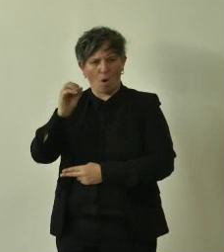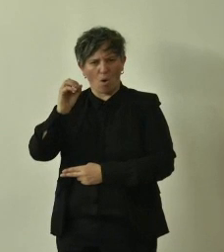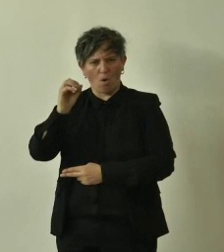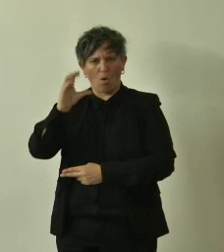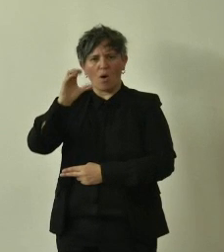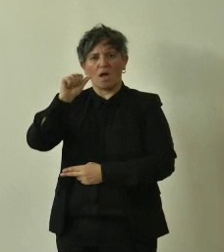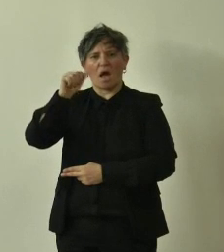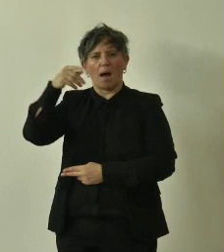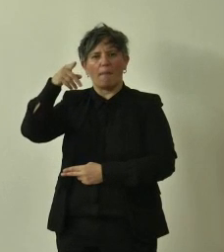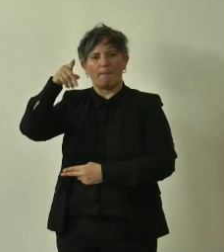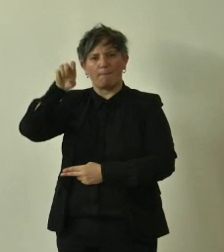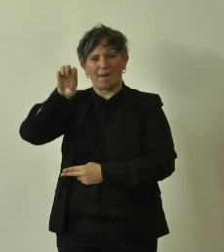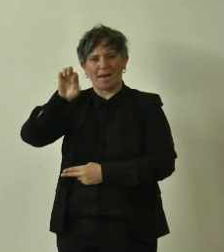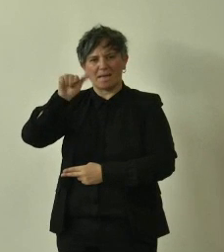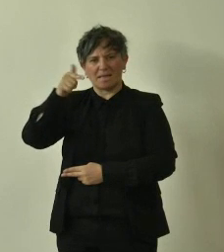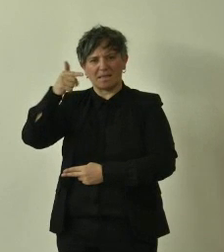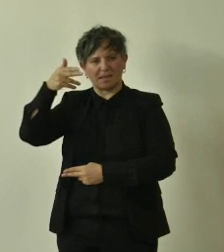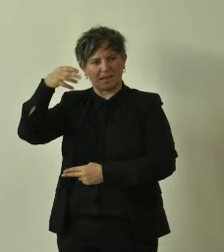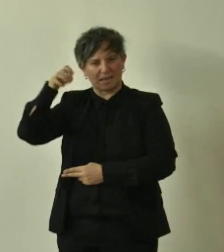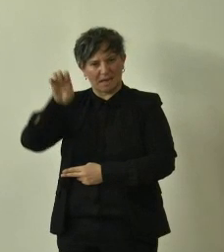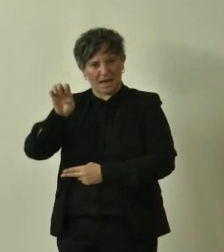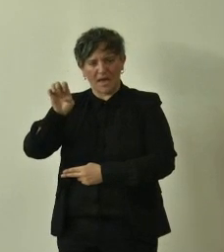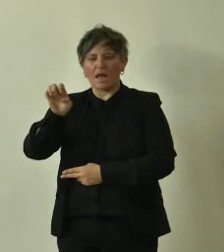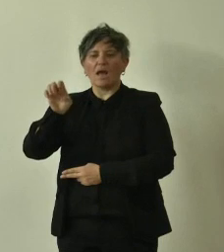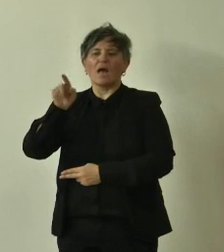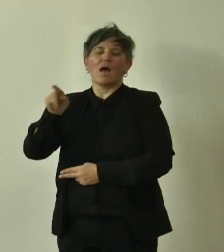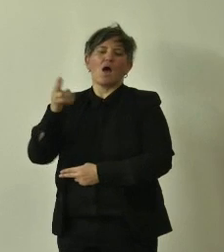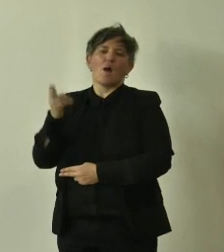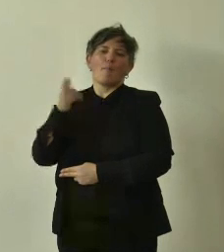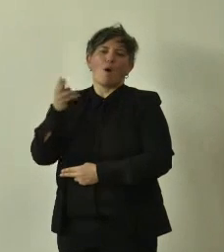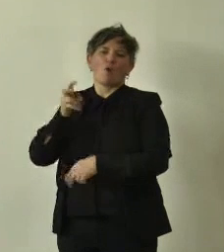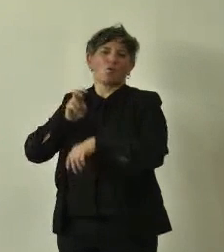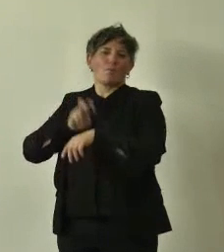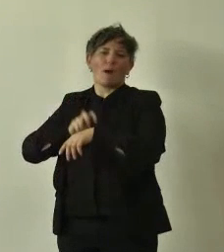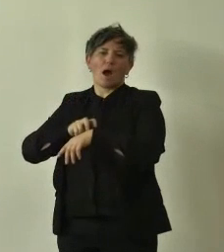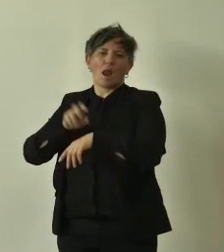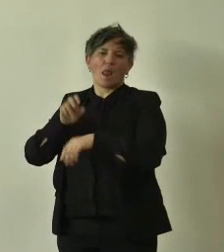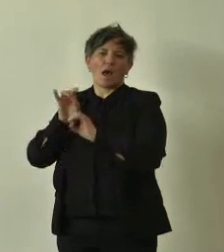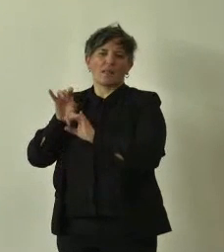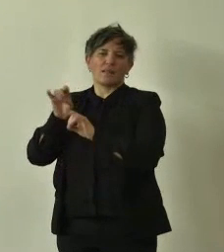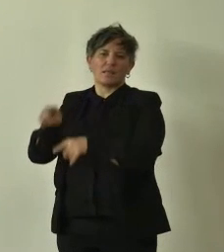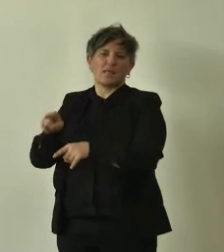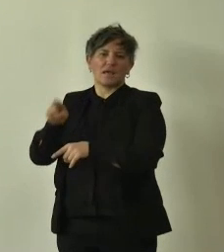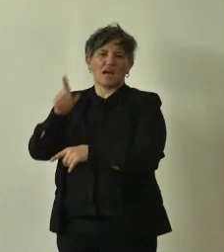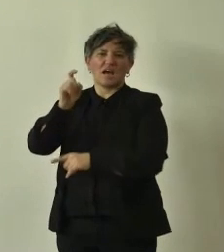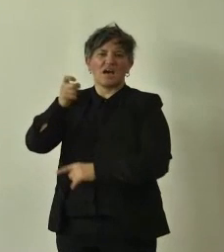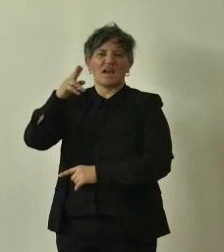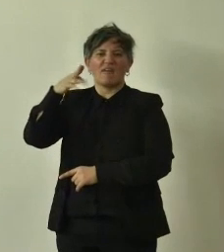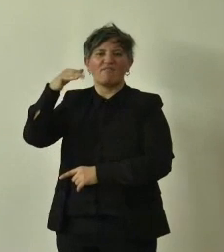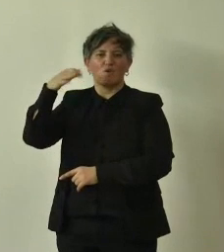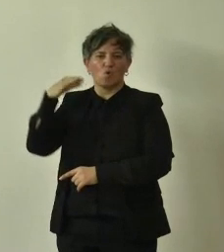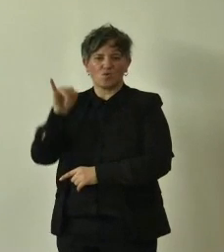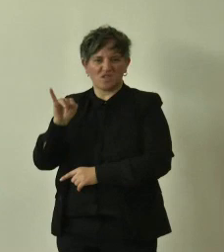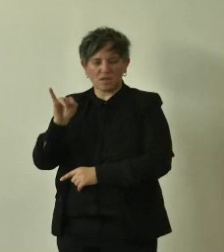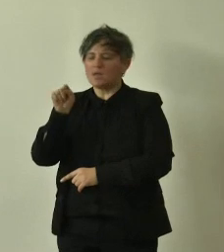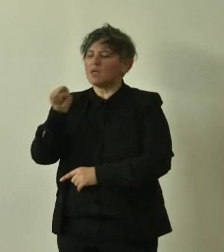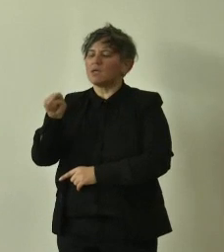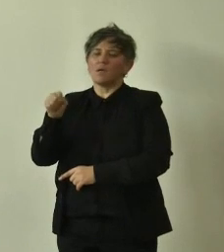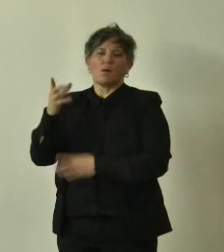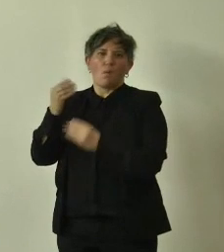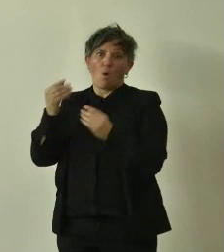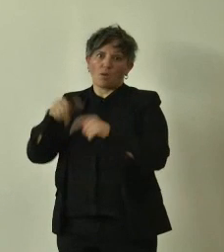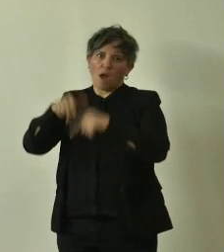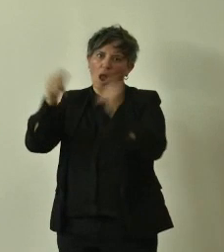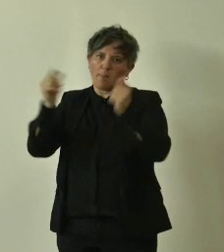albero è morto per una patologia la grafiosi che ha praticamente decimato la maggior parte degli olmi della